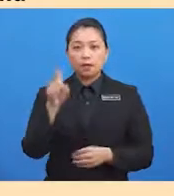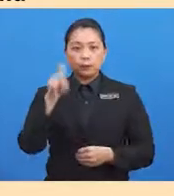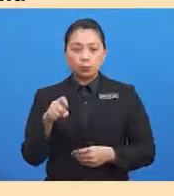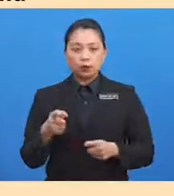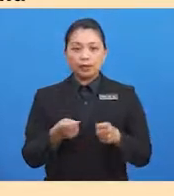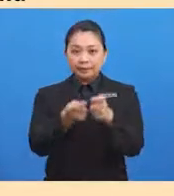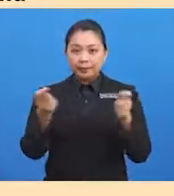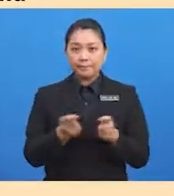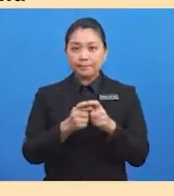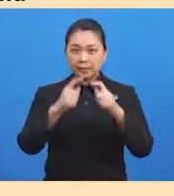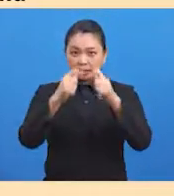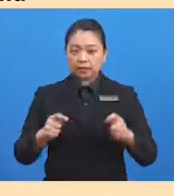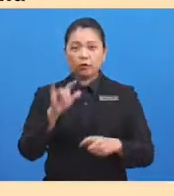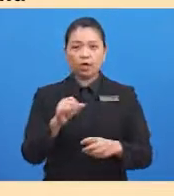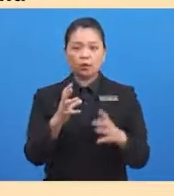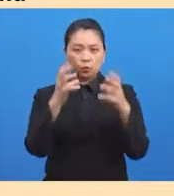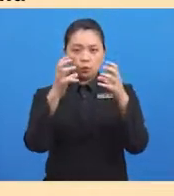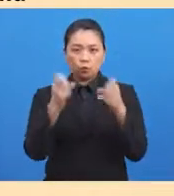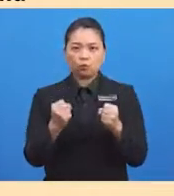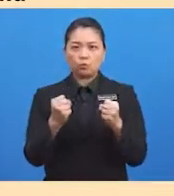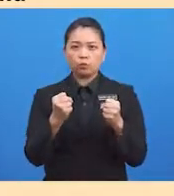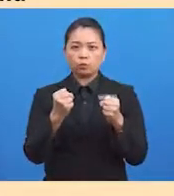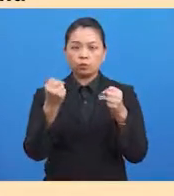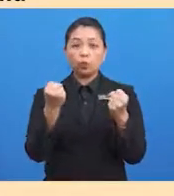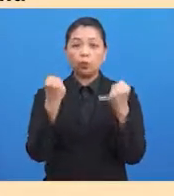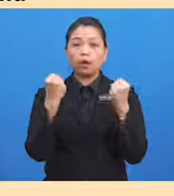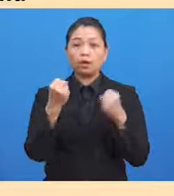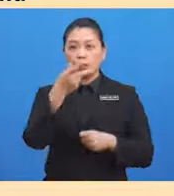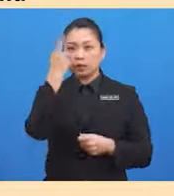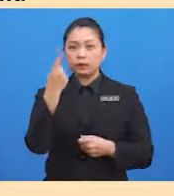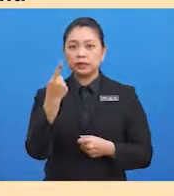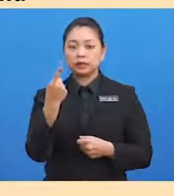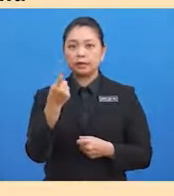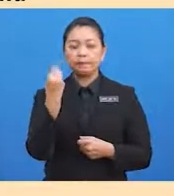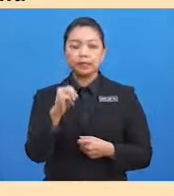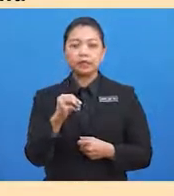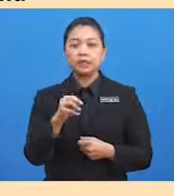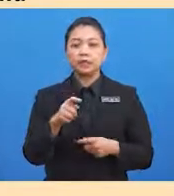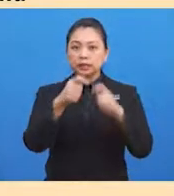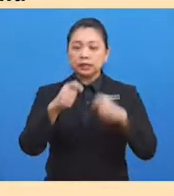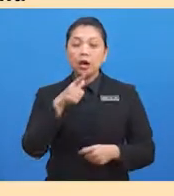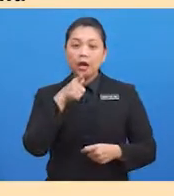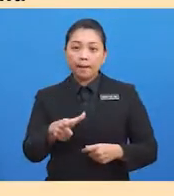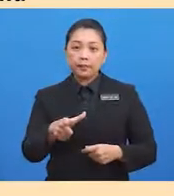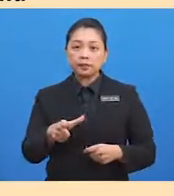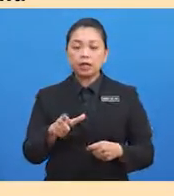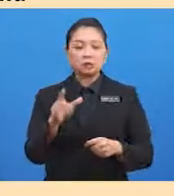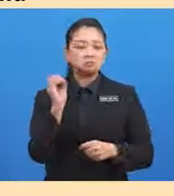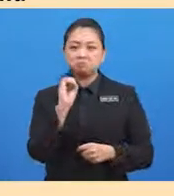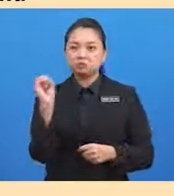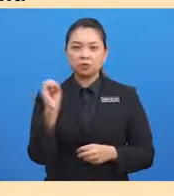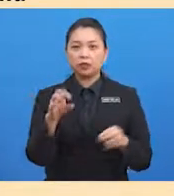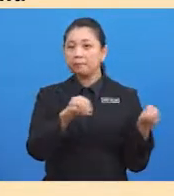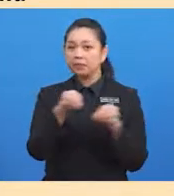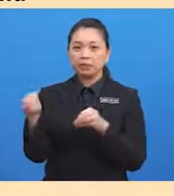kukuh kerana mereka tinggal lama di sesebuah tempat tidak lagi berpindah randak seperti manusia